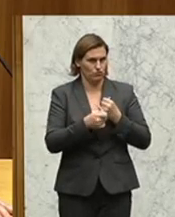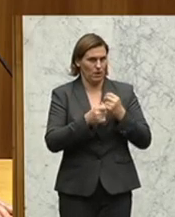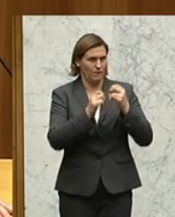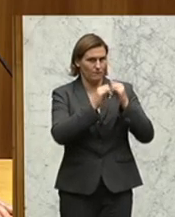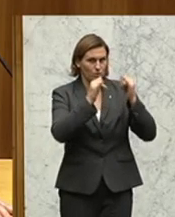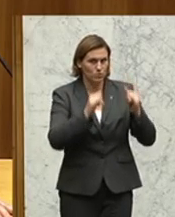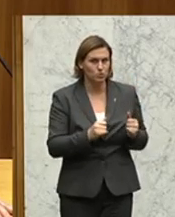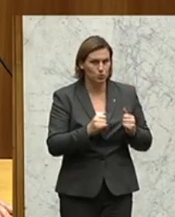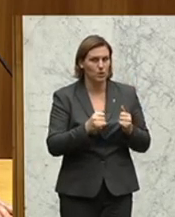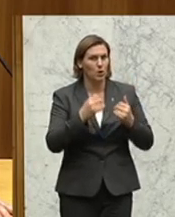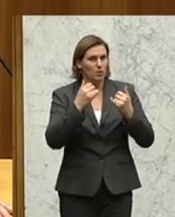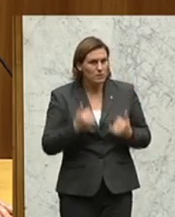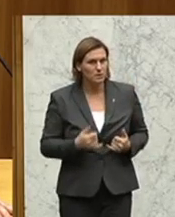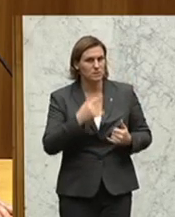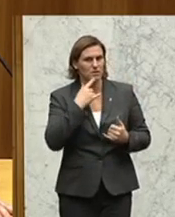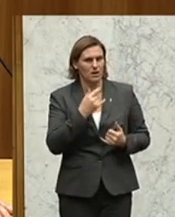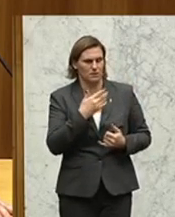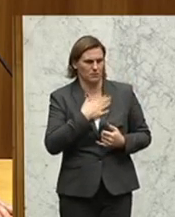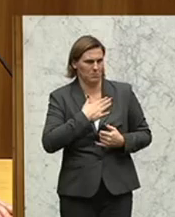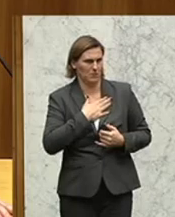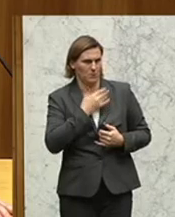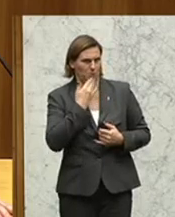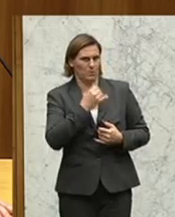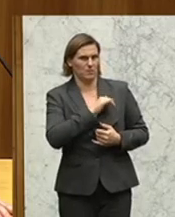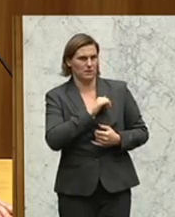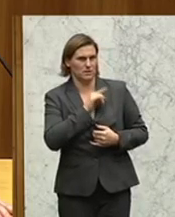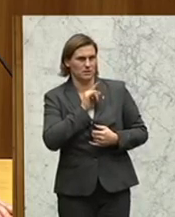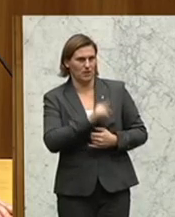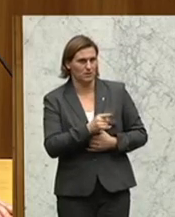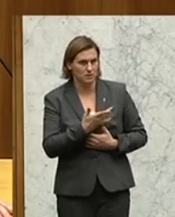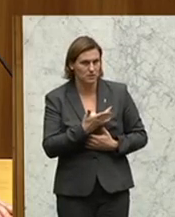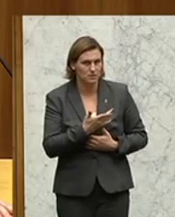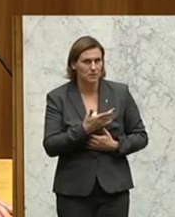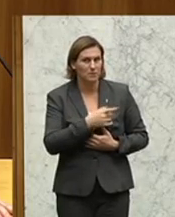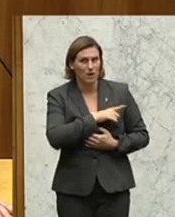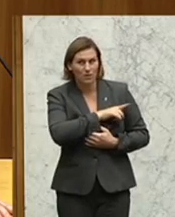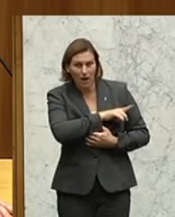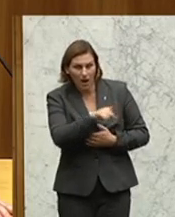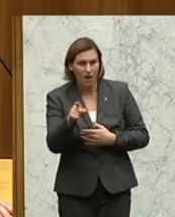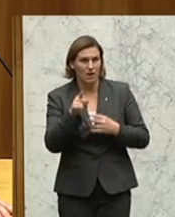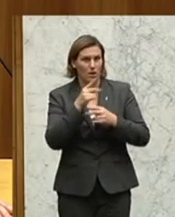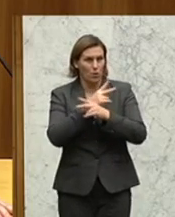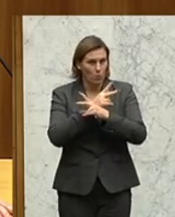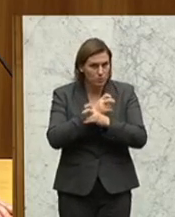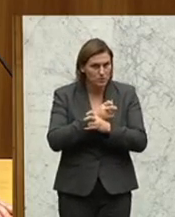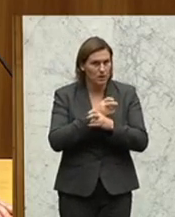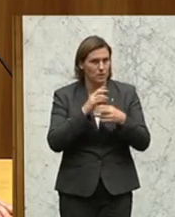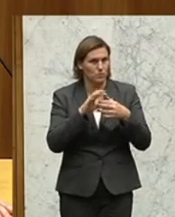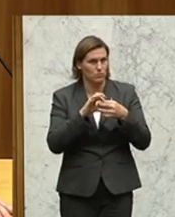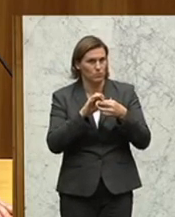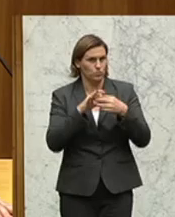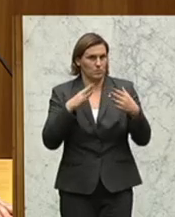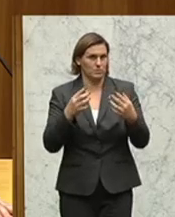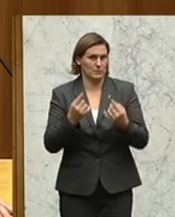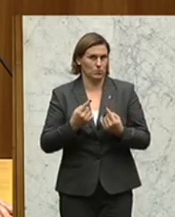Strafvollzug? Das ist mit einem Satz zusammengefasst. Jeder Österreicher und jede Österreicherin, unabhängig davon, dass man aus einer Situation,